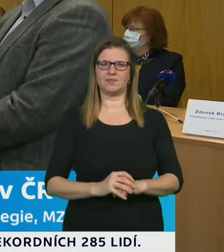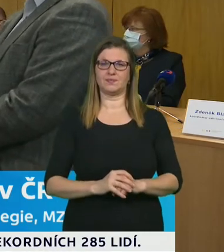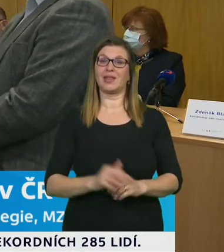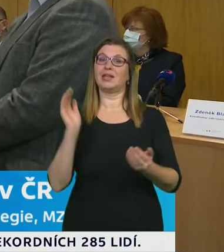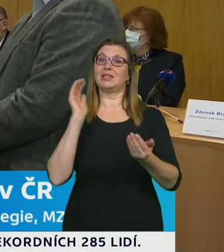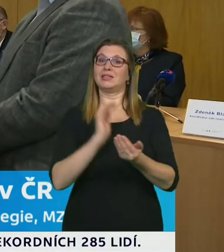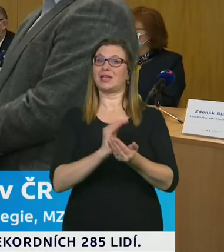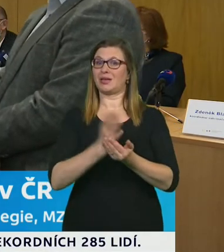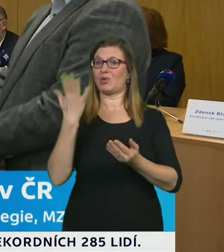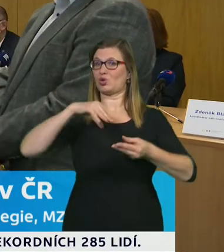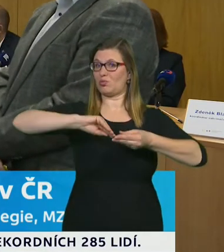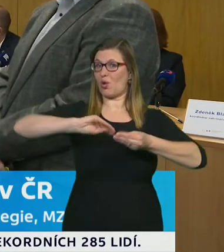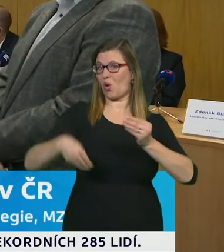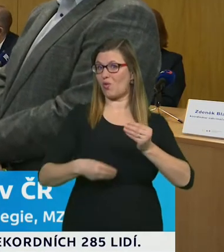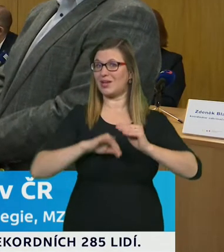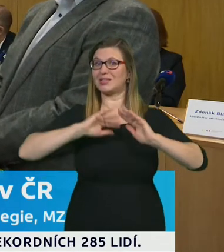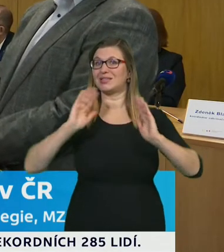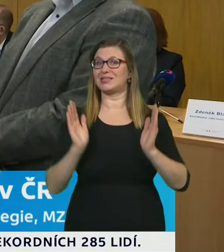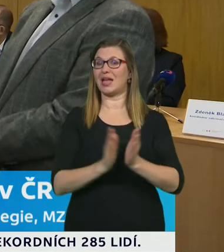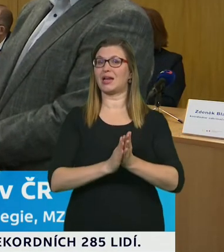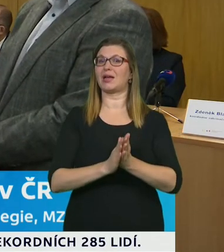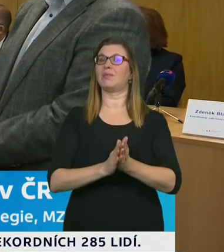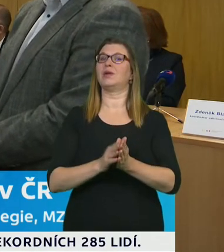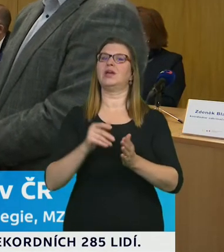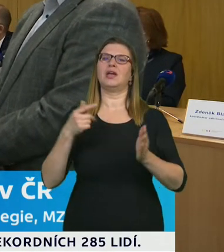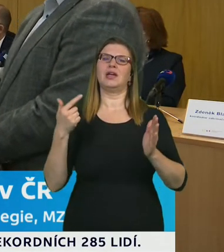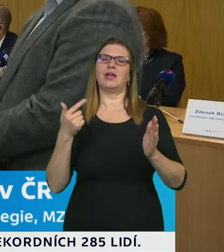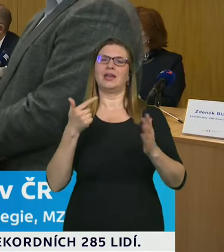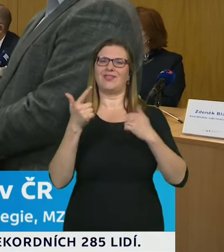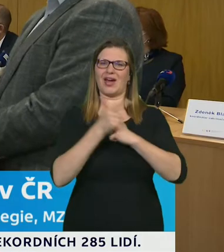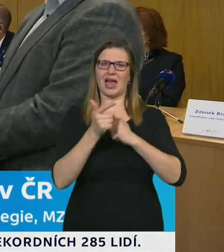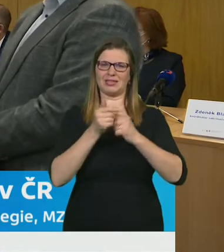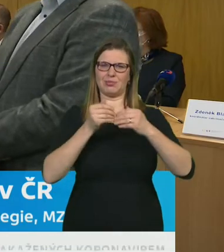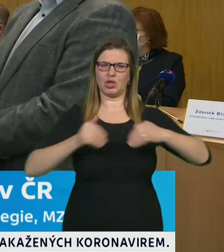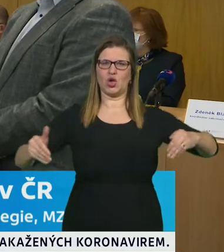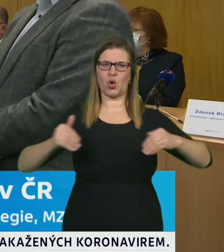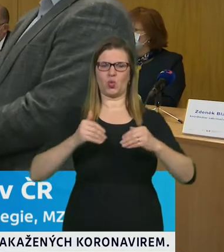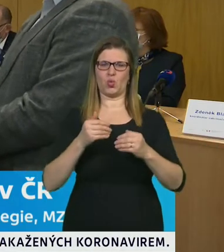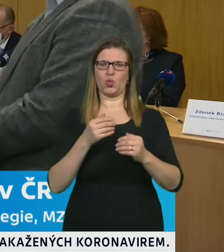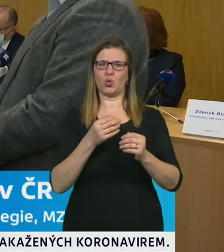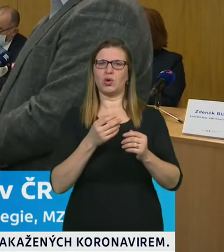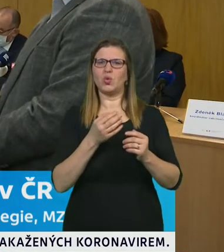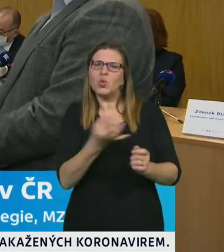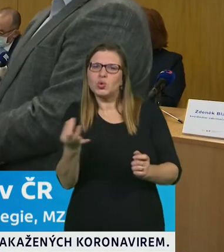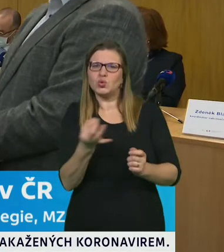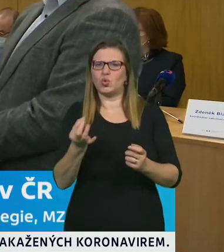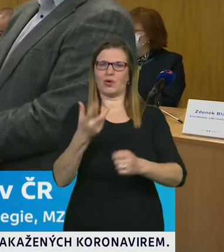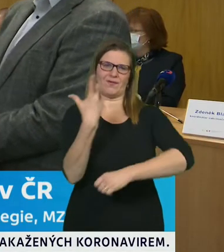komise 12 milionů dávek pro necelých 7 milionů osob Má je od